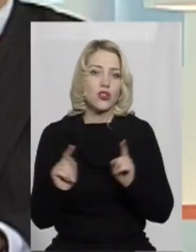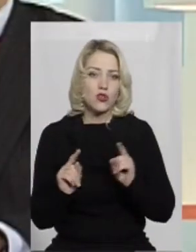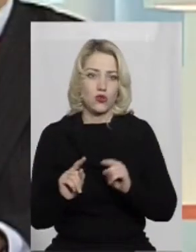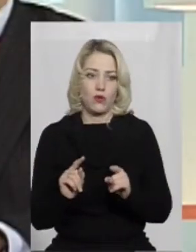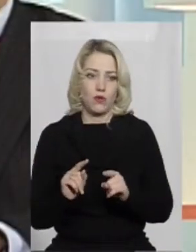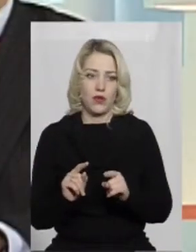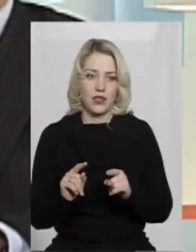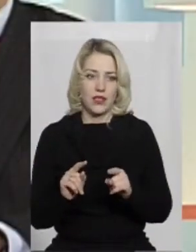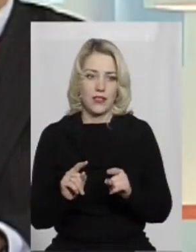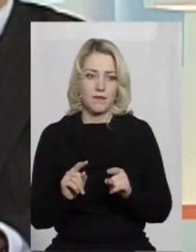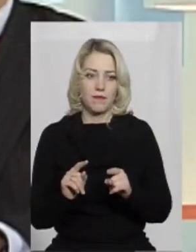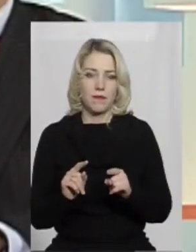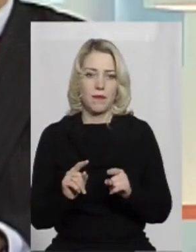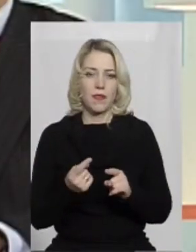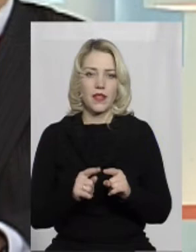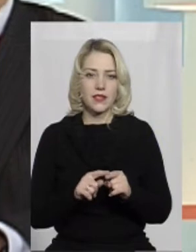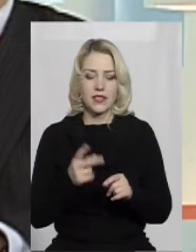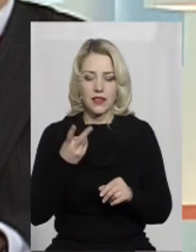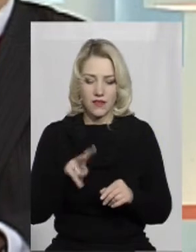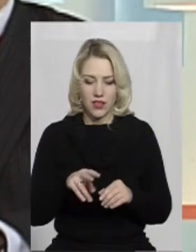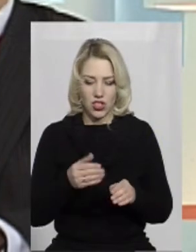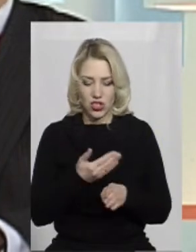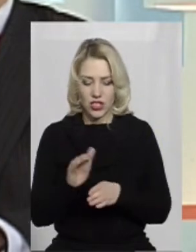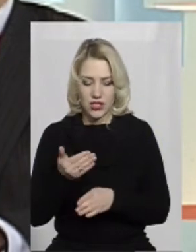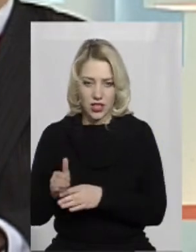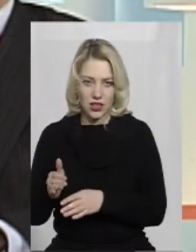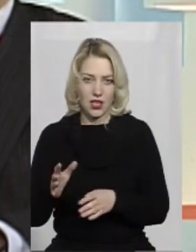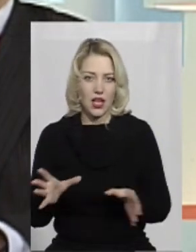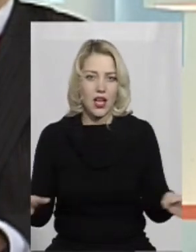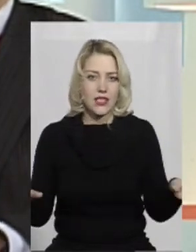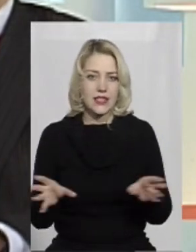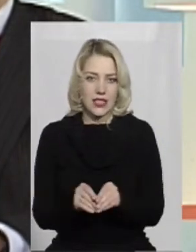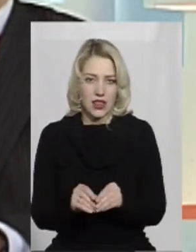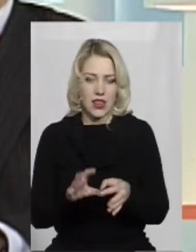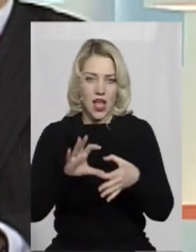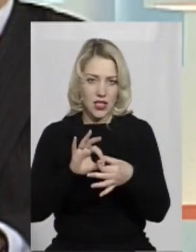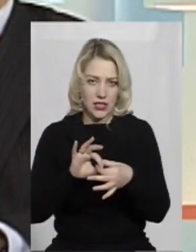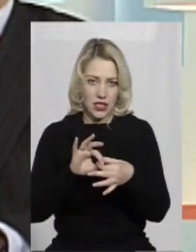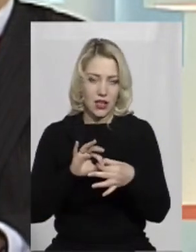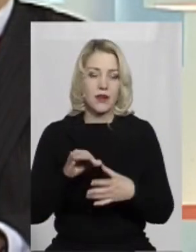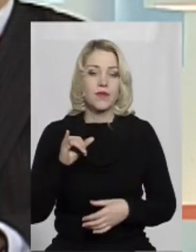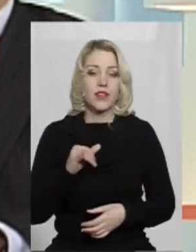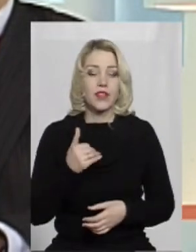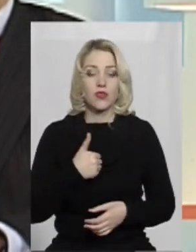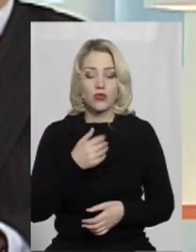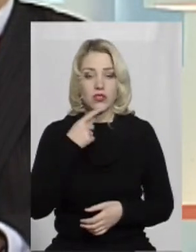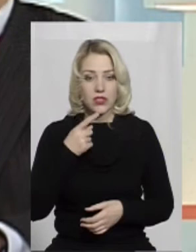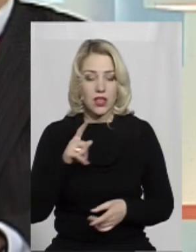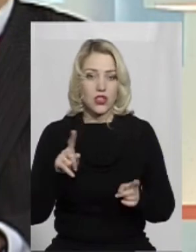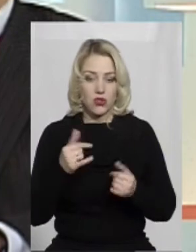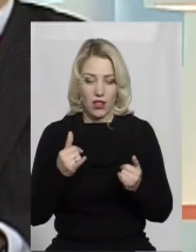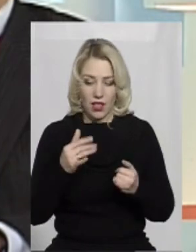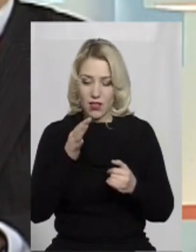склалися ці дві частини України. І також я хочу зауважити, що на даний момент